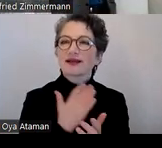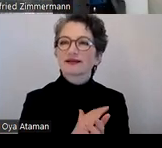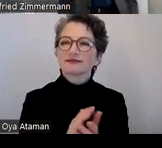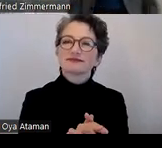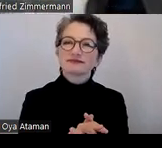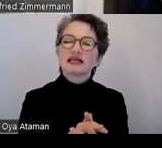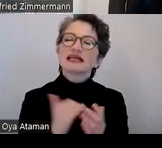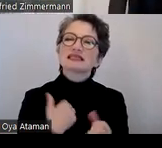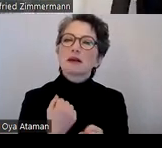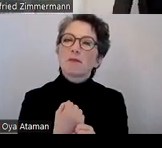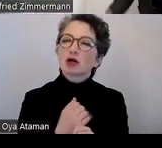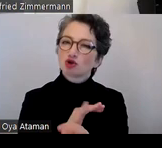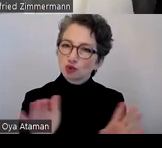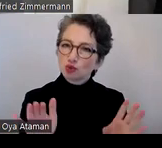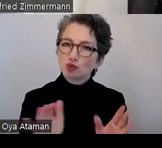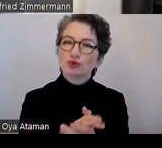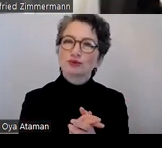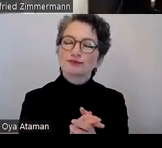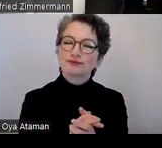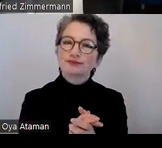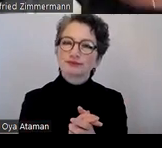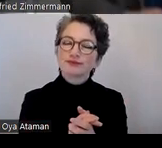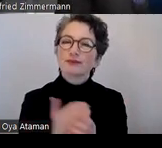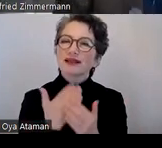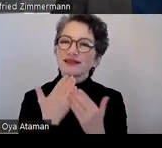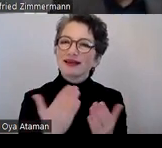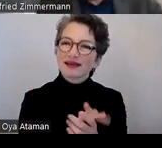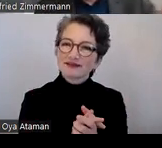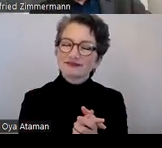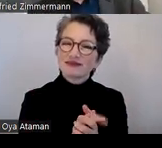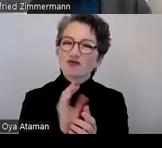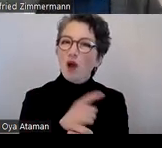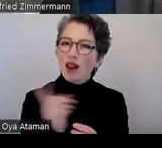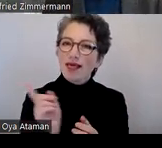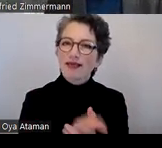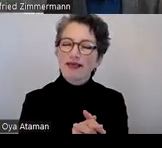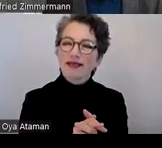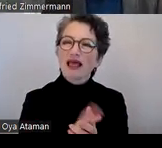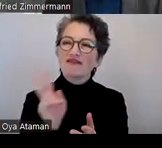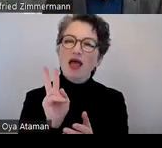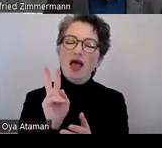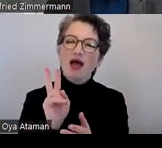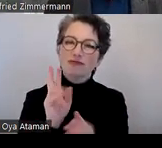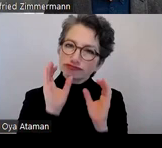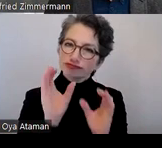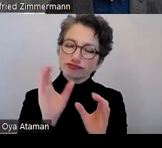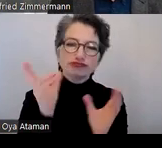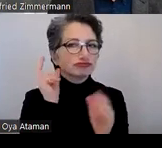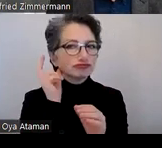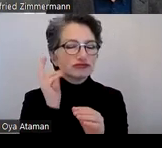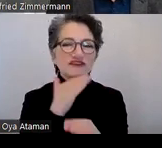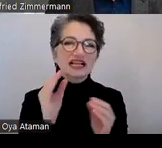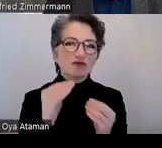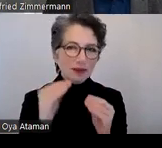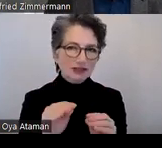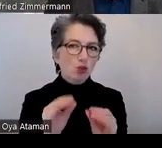mache jetzt hier einfach mal einen Punkt bedanke mich bei euch die ihr zugehört habt das war wirklich ganz viel information ich